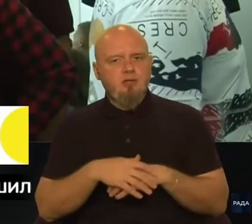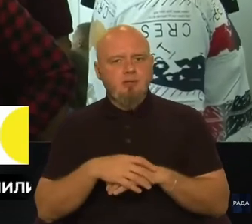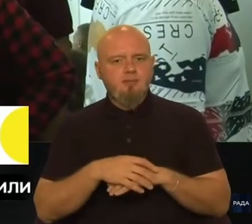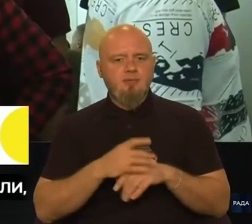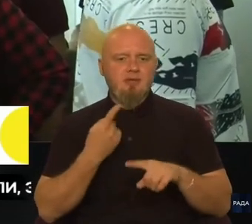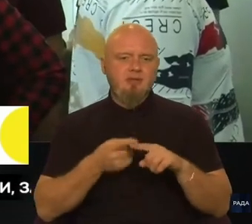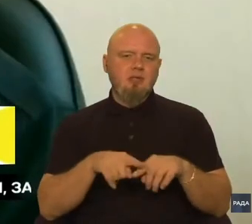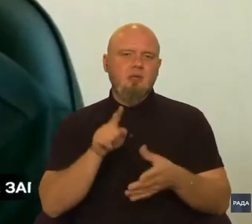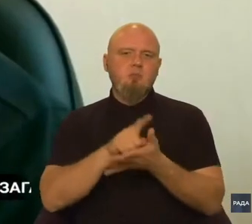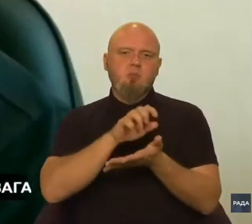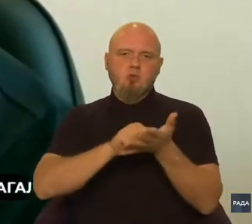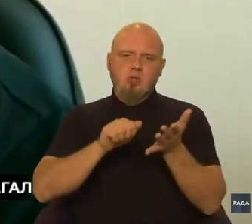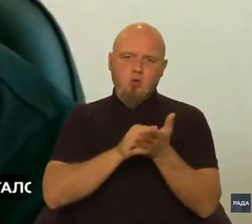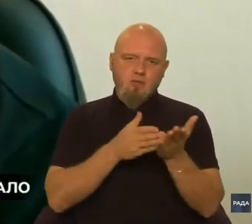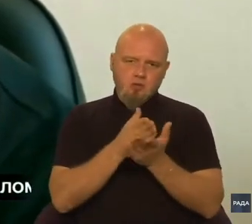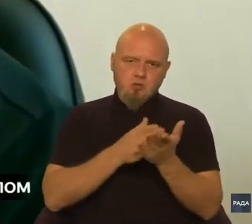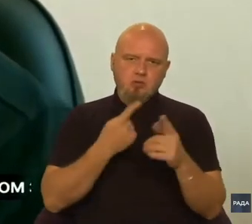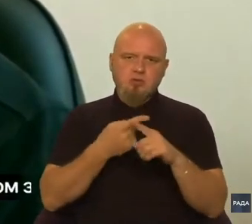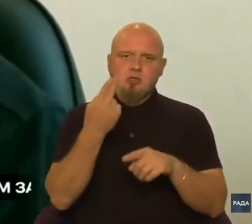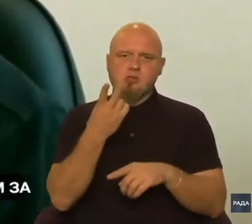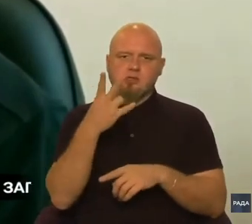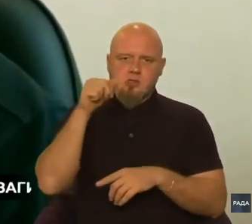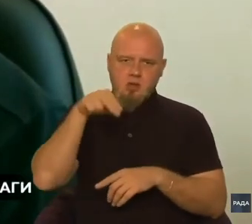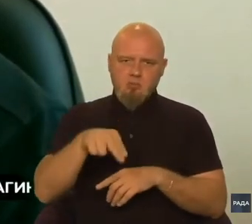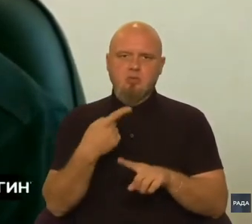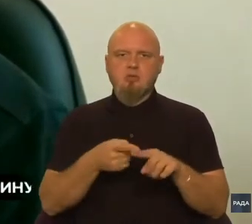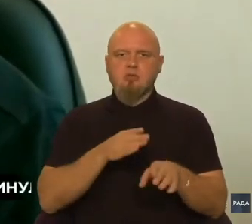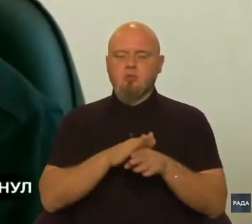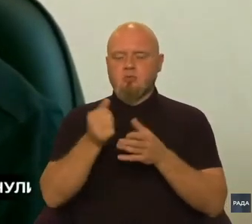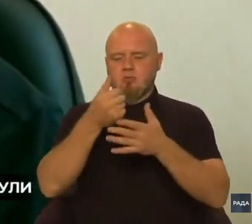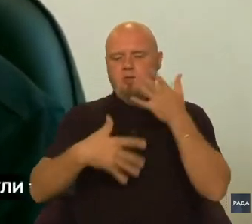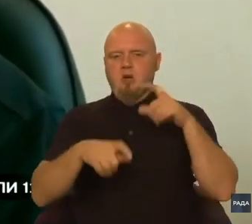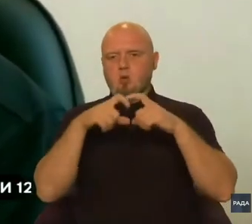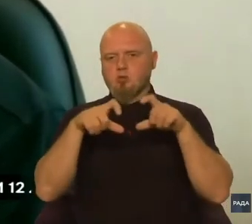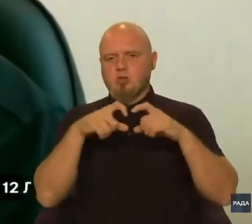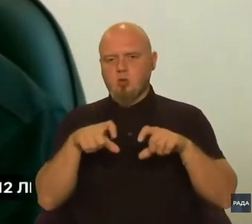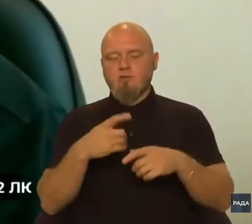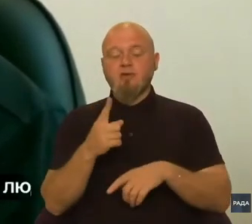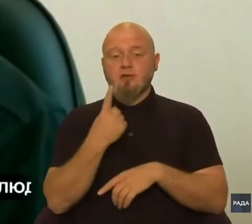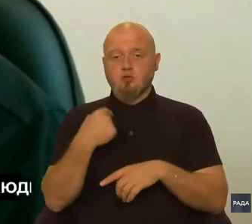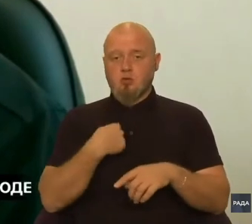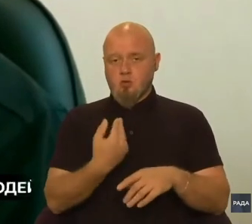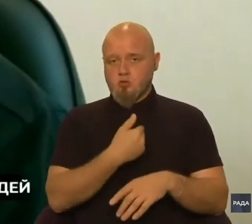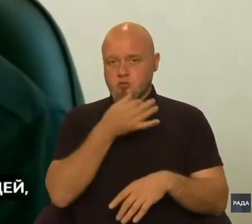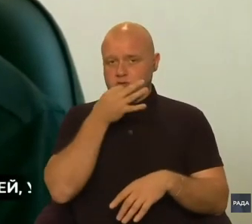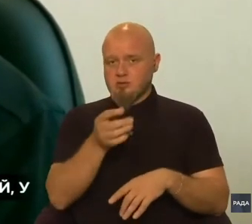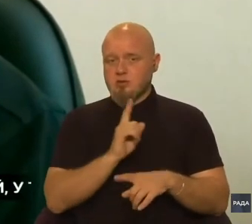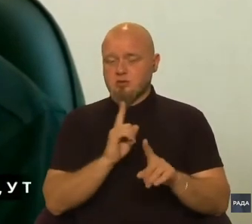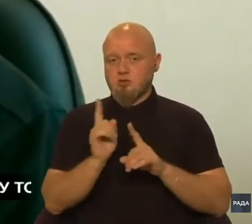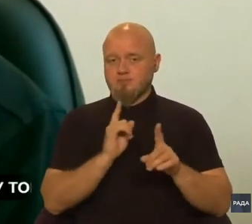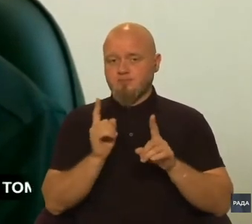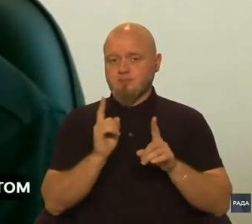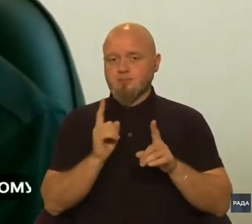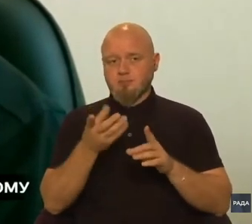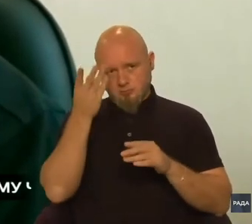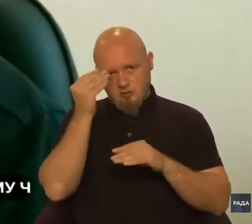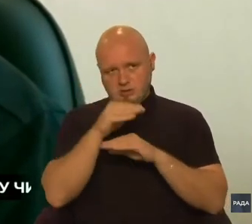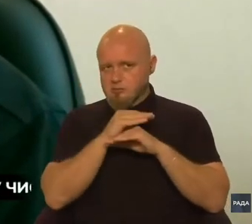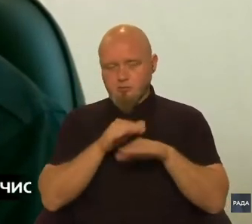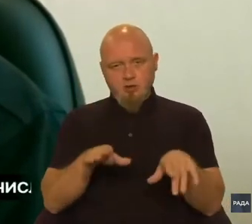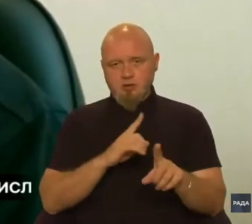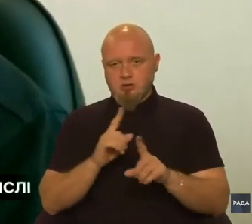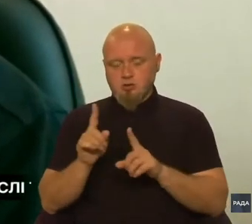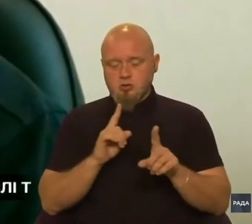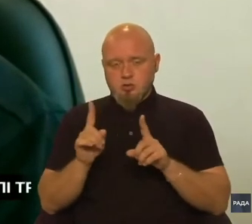Це податкова служба, це ЦНАПи, тобто, це повний перелік установ. Єдине, що я хочу сказати, щоб не забували,